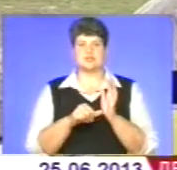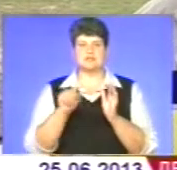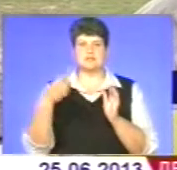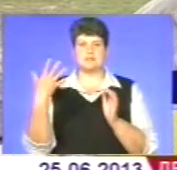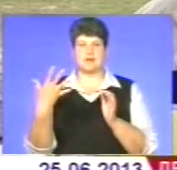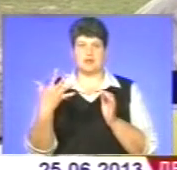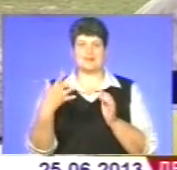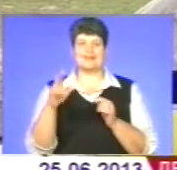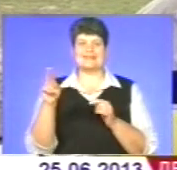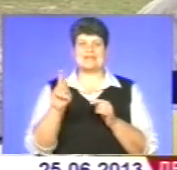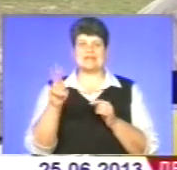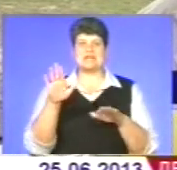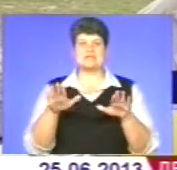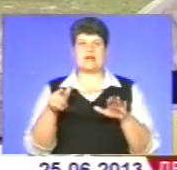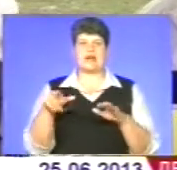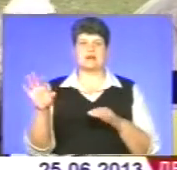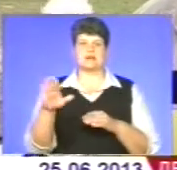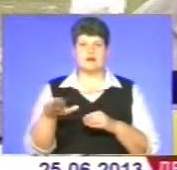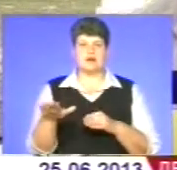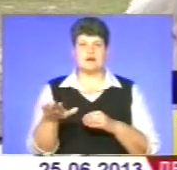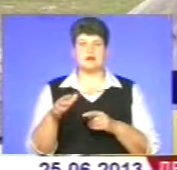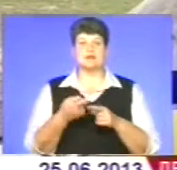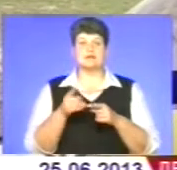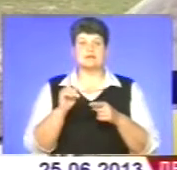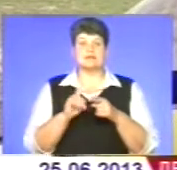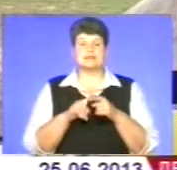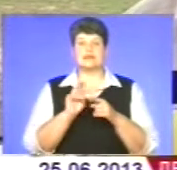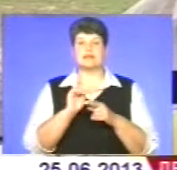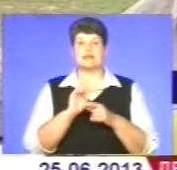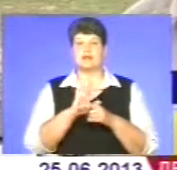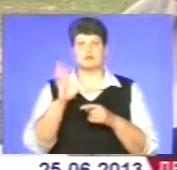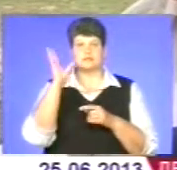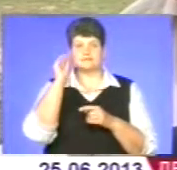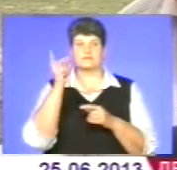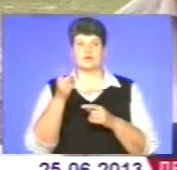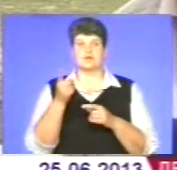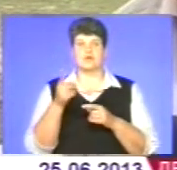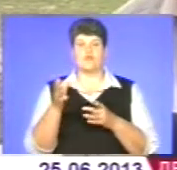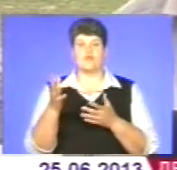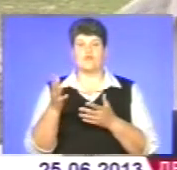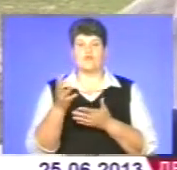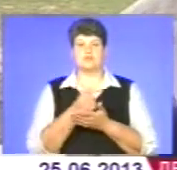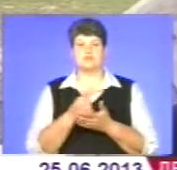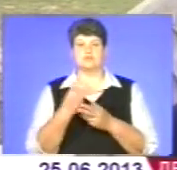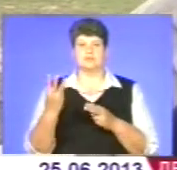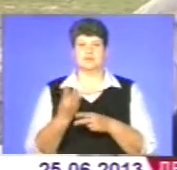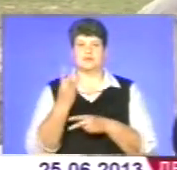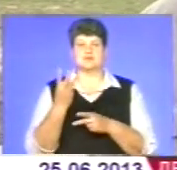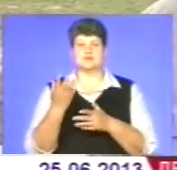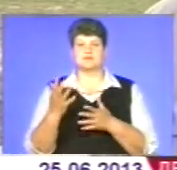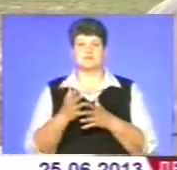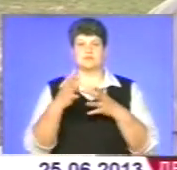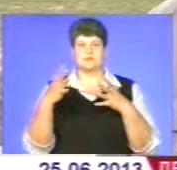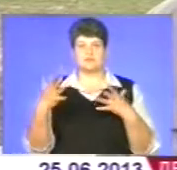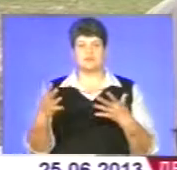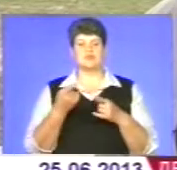це в господарствах. Це не так, як дехто рахує урожай дядька на городі, яка ж там вирощує більший урожай,